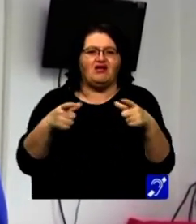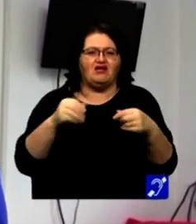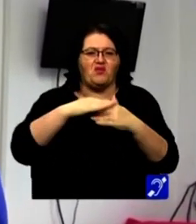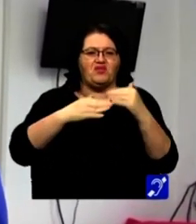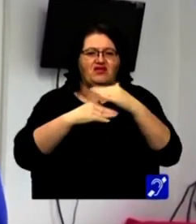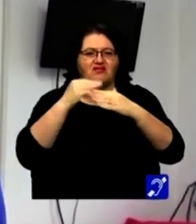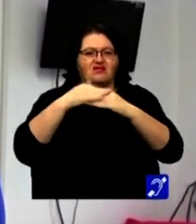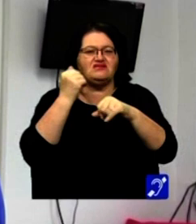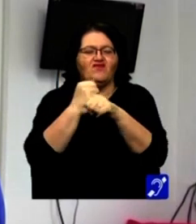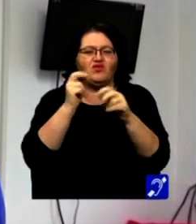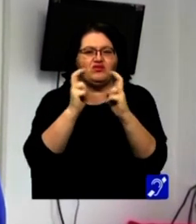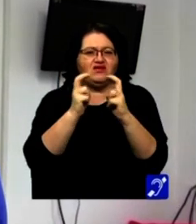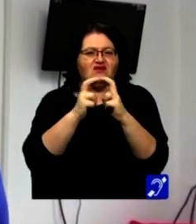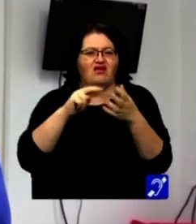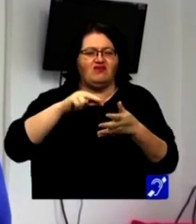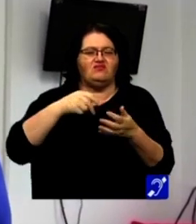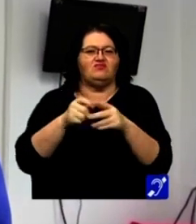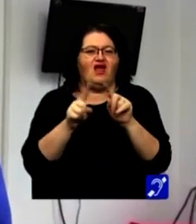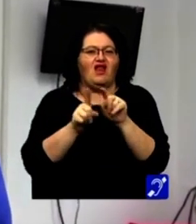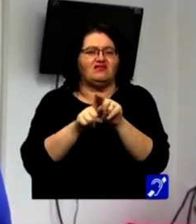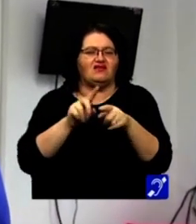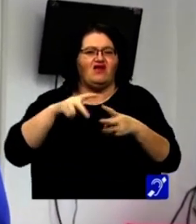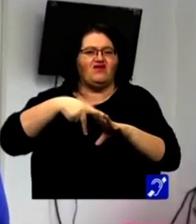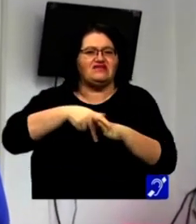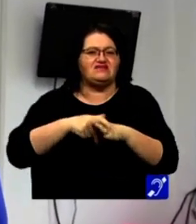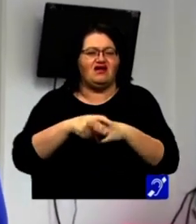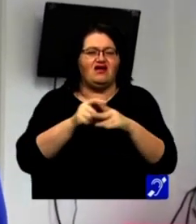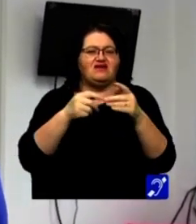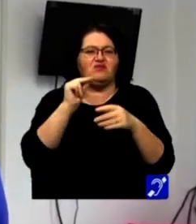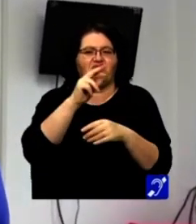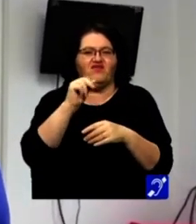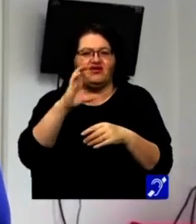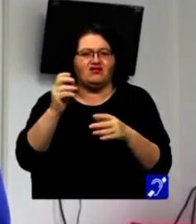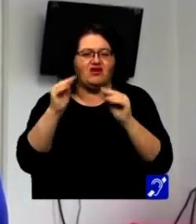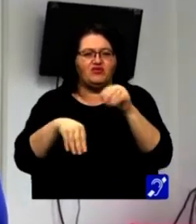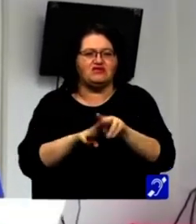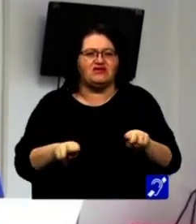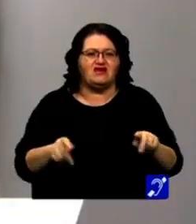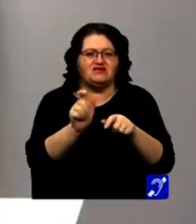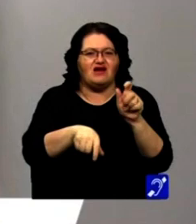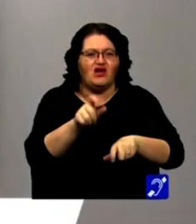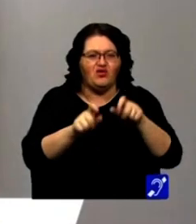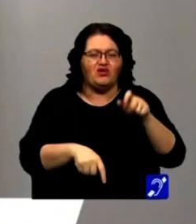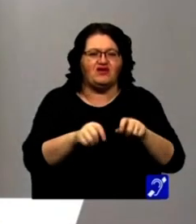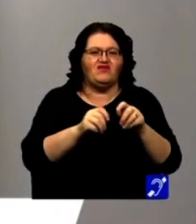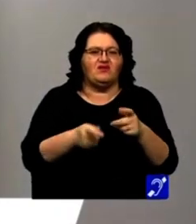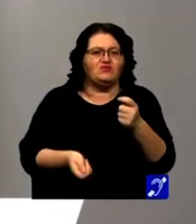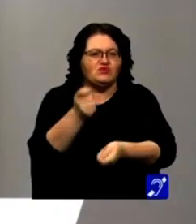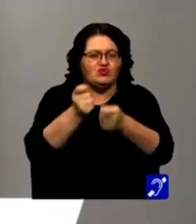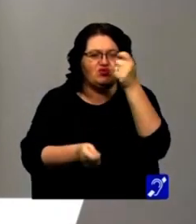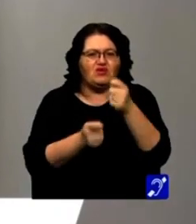refăcut instalația electrică,-au schimbat termopanele, s-au pus calorifere noi, s-a pus grezie,-a pus faianță, s-a dat cu lavabilă,